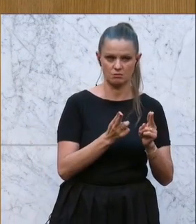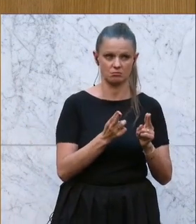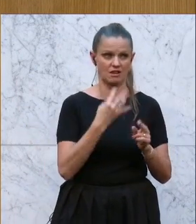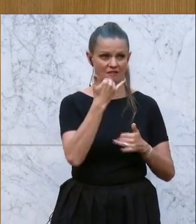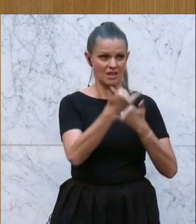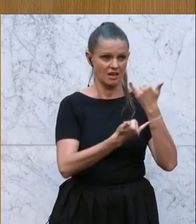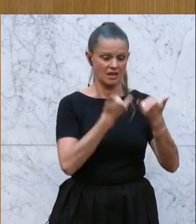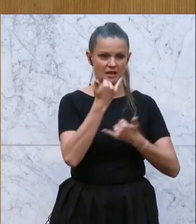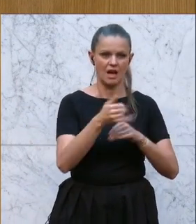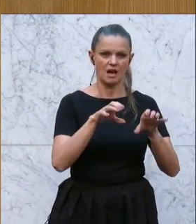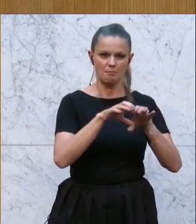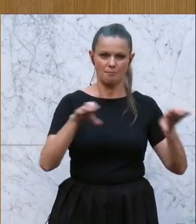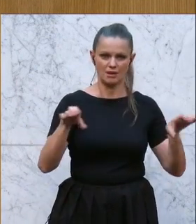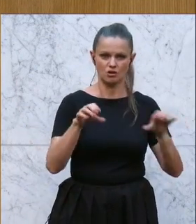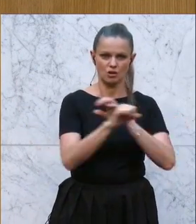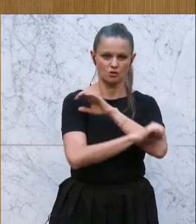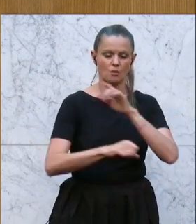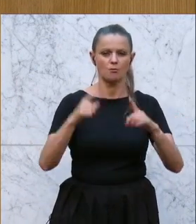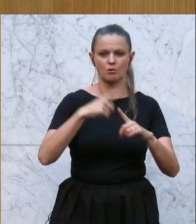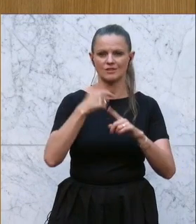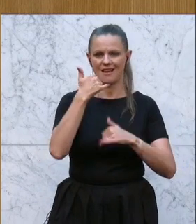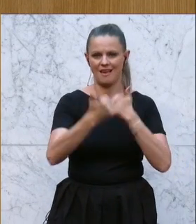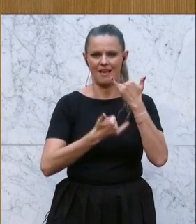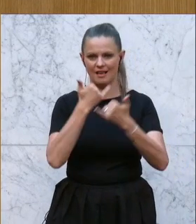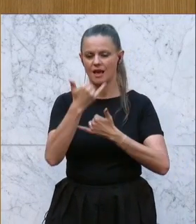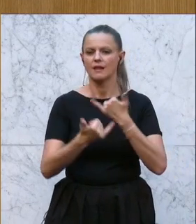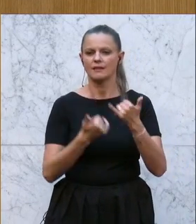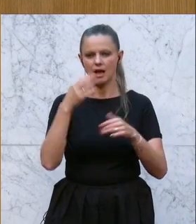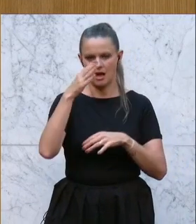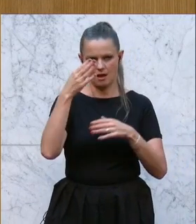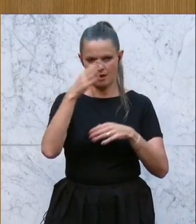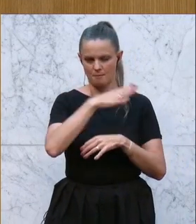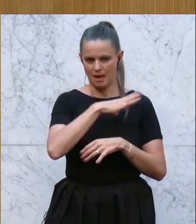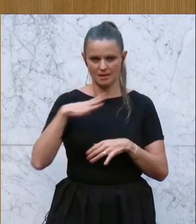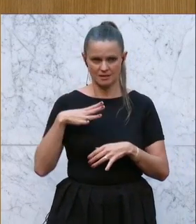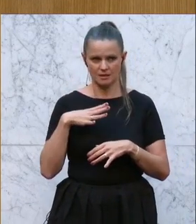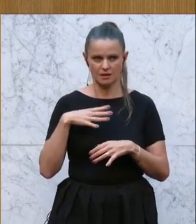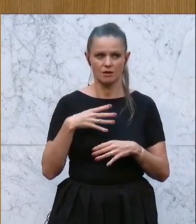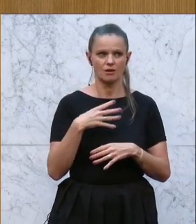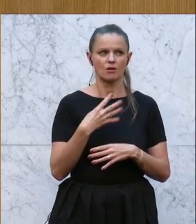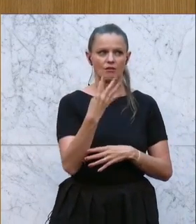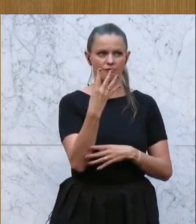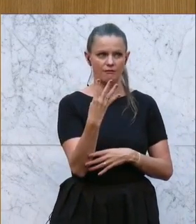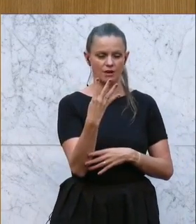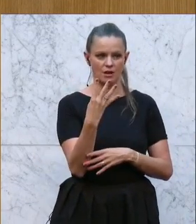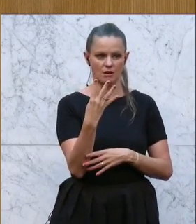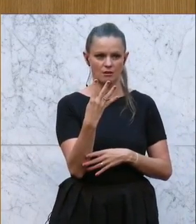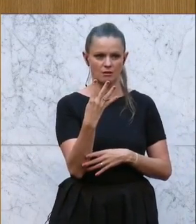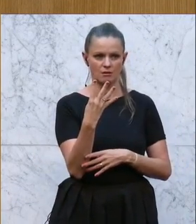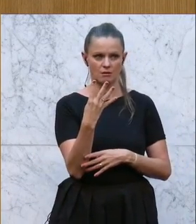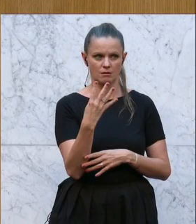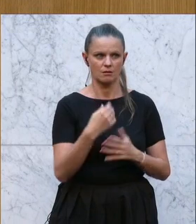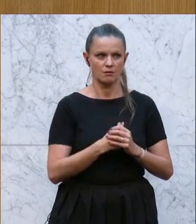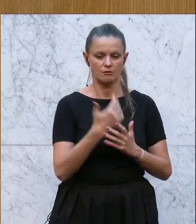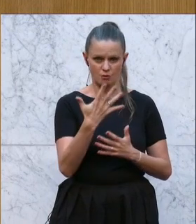vier Jahre Bachelorstudium plus ein Jahr Masterstudium, gleich fünf Jahre. Jetzt wird verkürzt auf drei Jahre Bachelorstudium